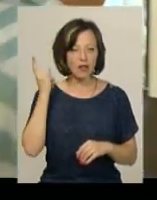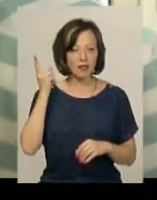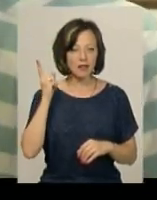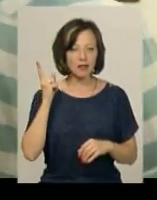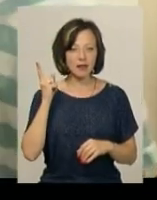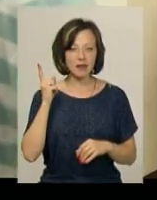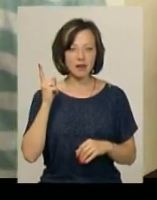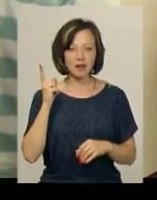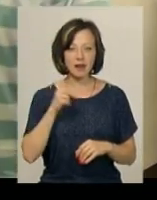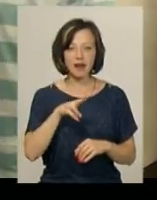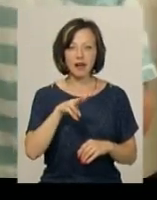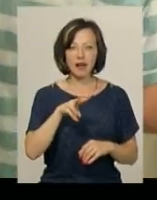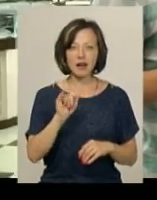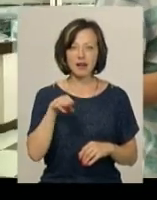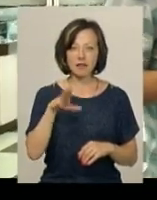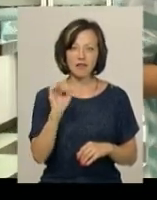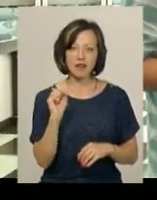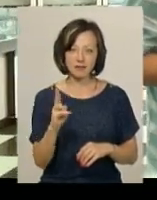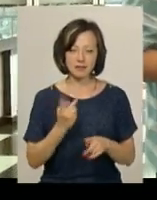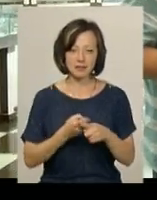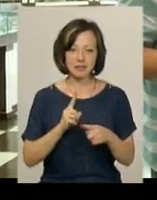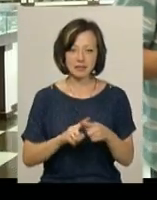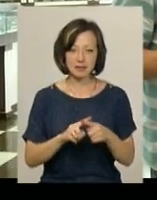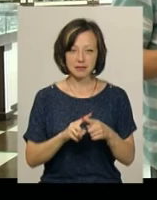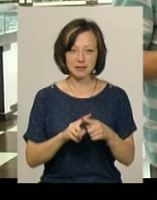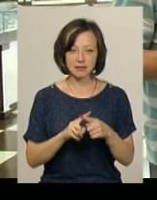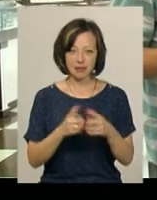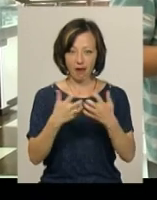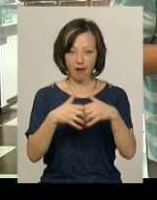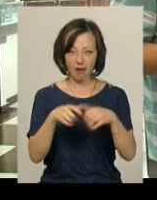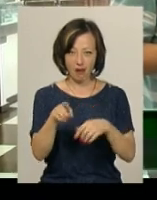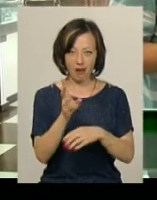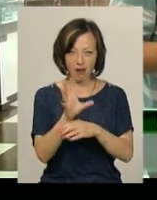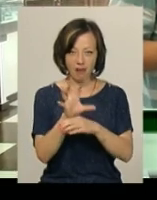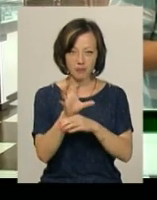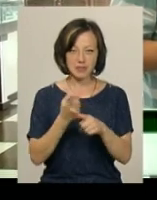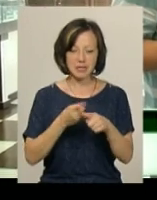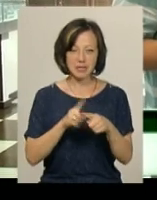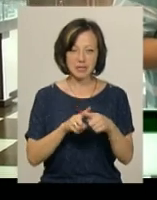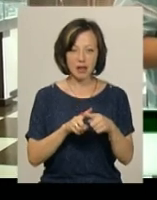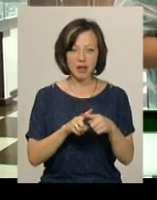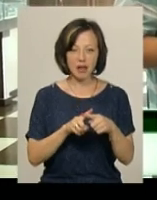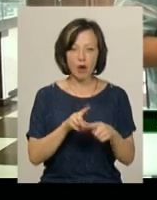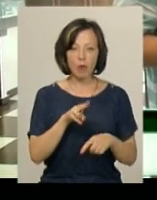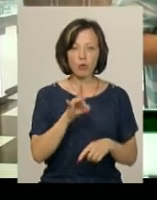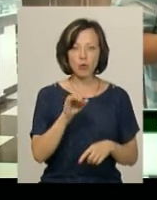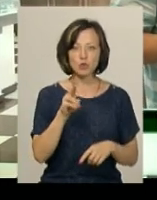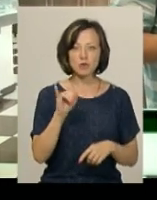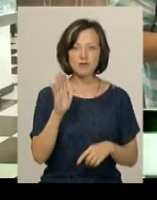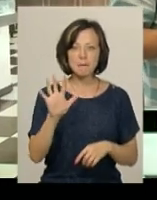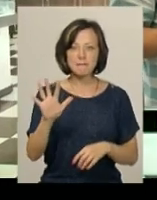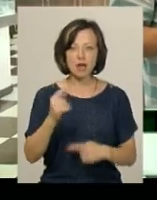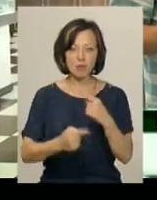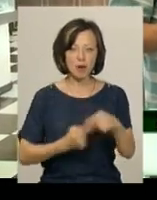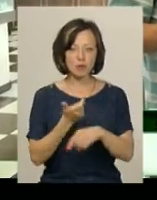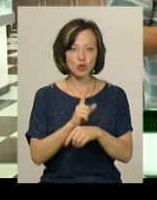літвака Іосифа Ізраїльовича. Оця камера, це проскурівські фотографи, 5 поколінь,